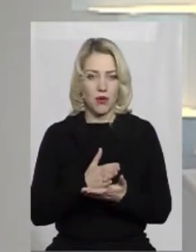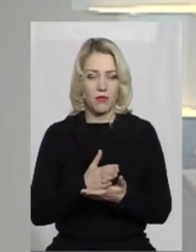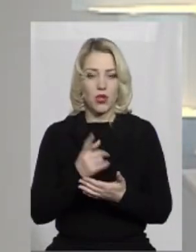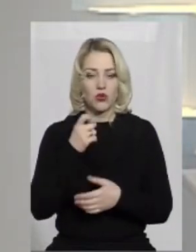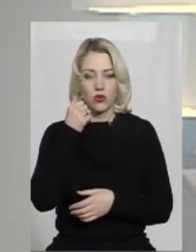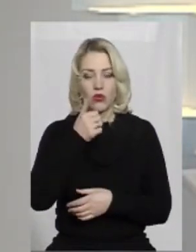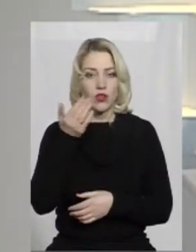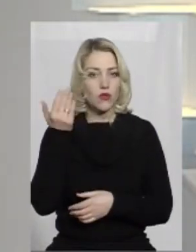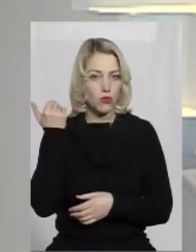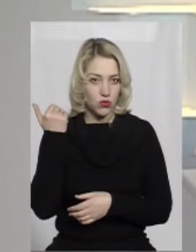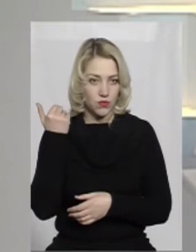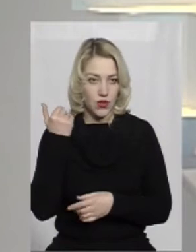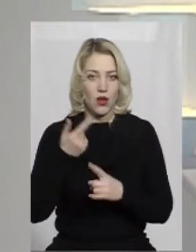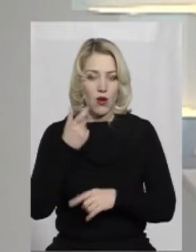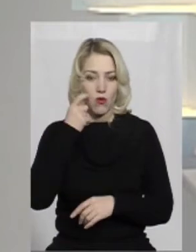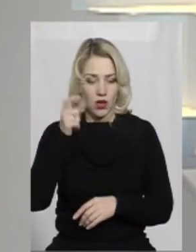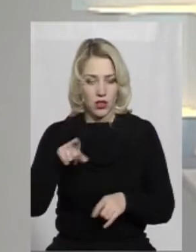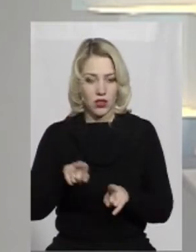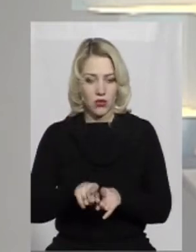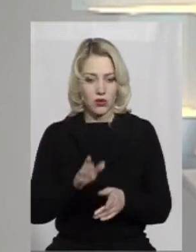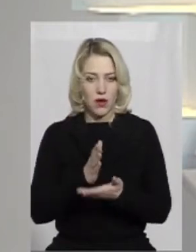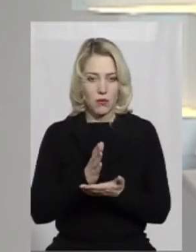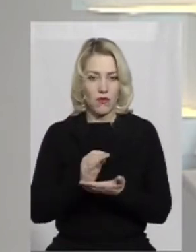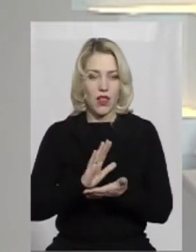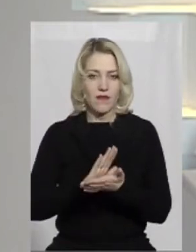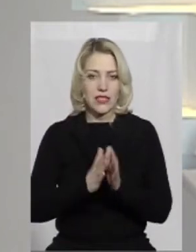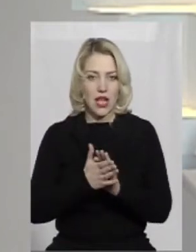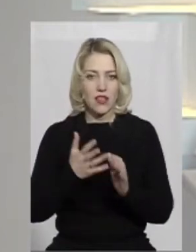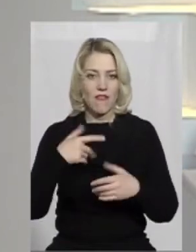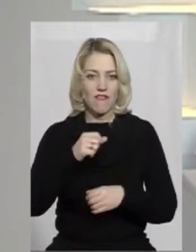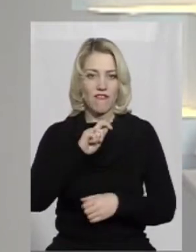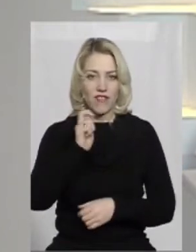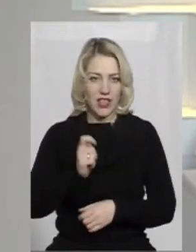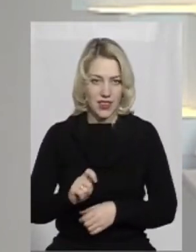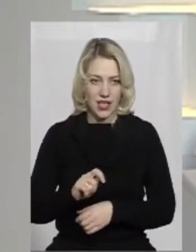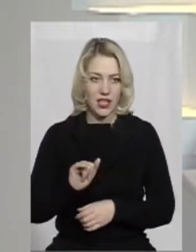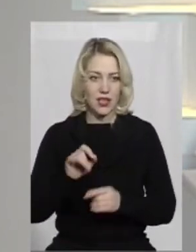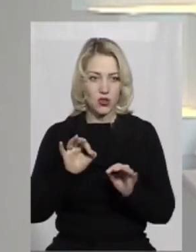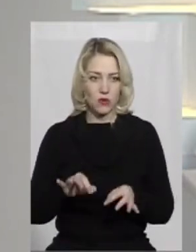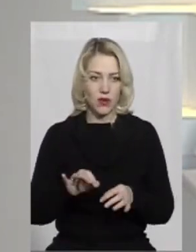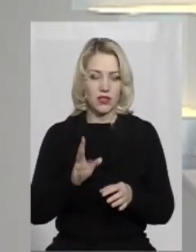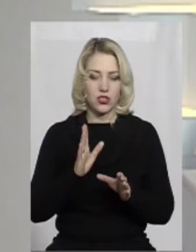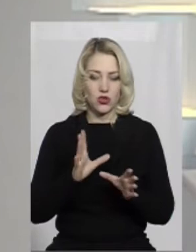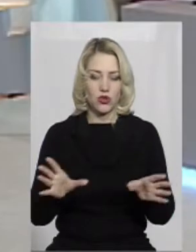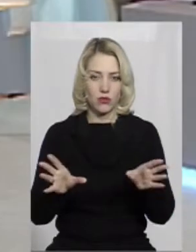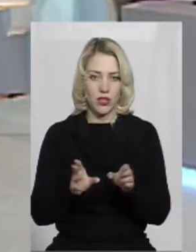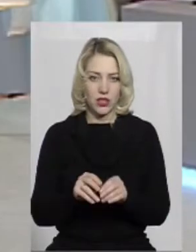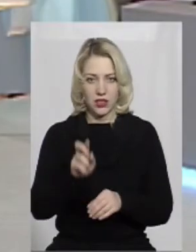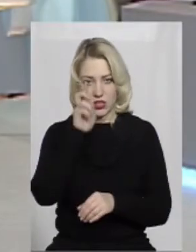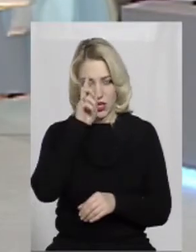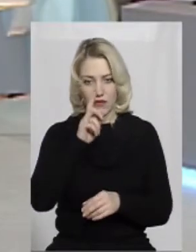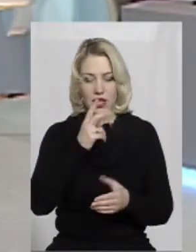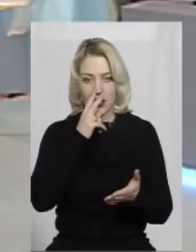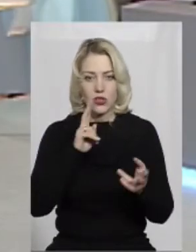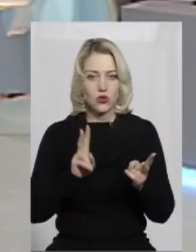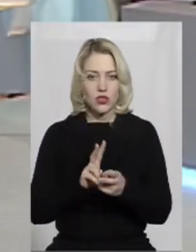100 років тому Україна теж перебувала у стані війни. І тоді, щоправда, щойно об'єднана держава стикнулася